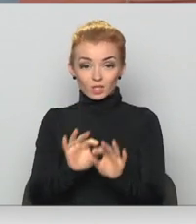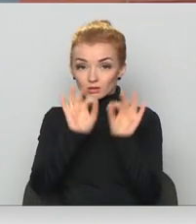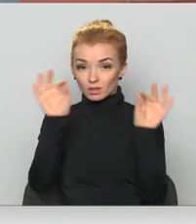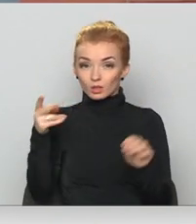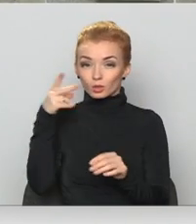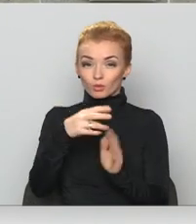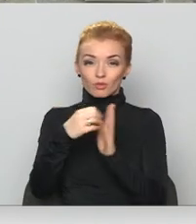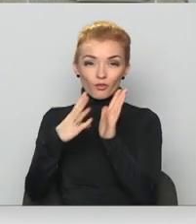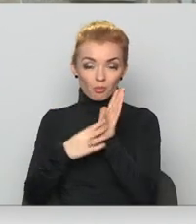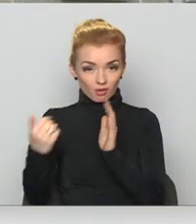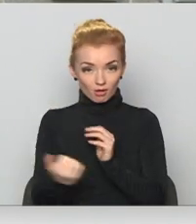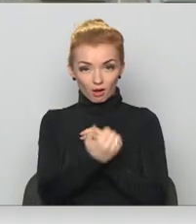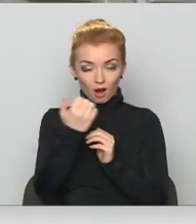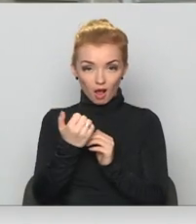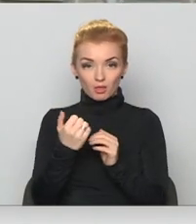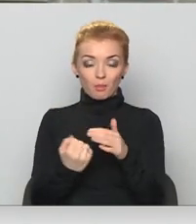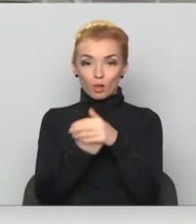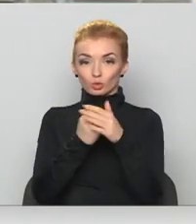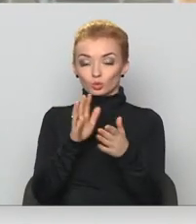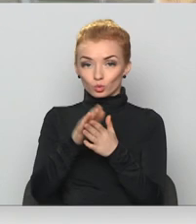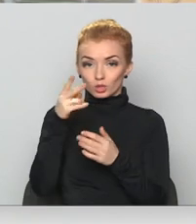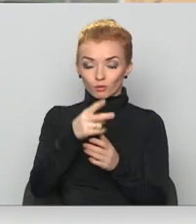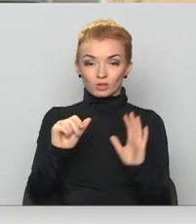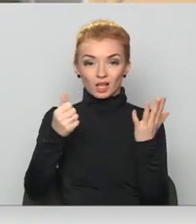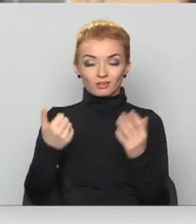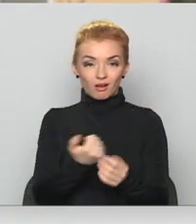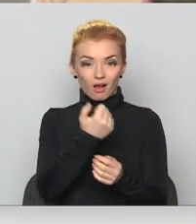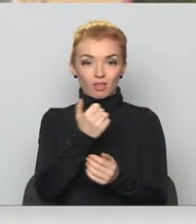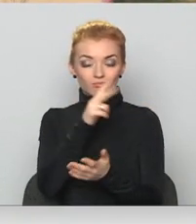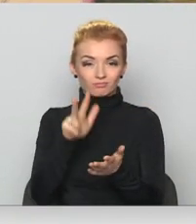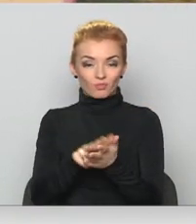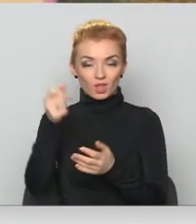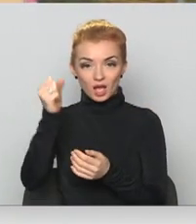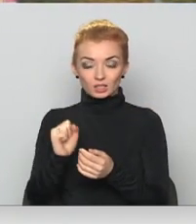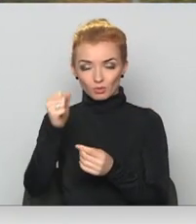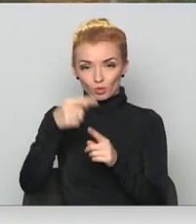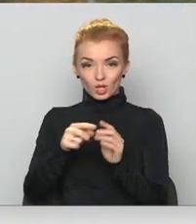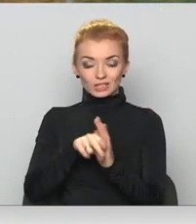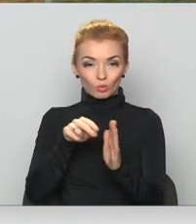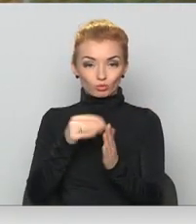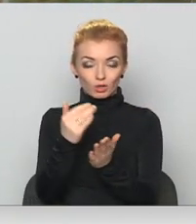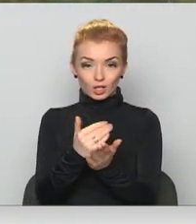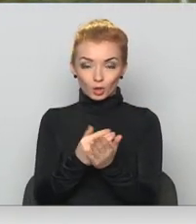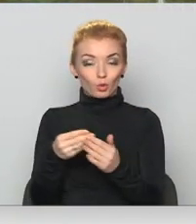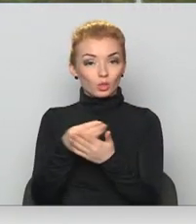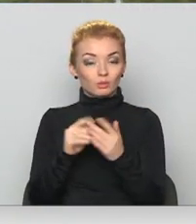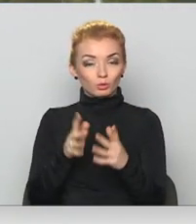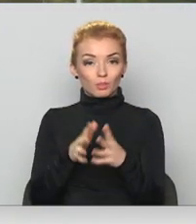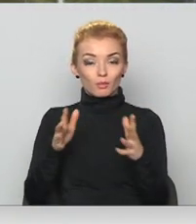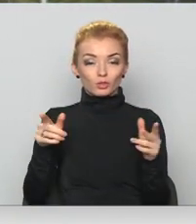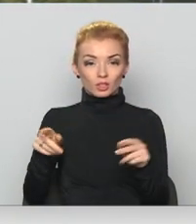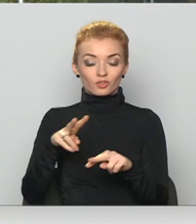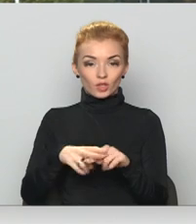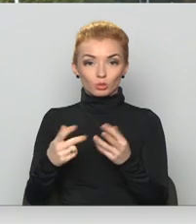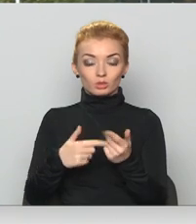2019. gadā, balstoties uz 2006. gadā pieņemto azartu spēļu un izlaužu likumu, parec paplišanāt to vietu